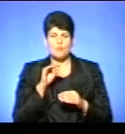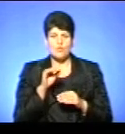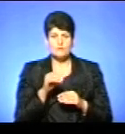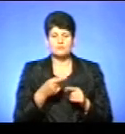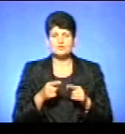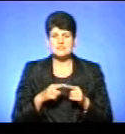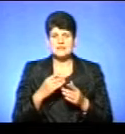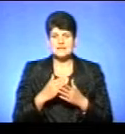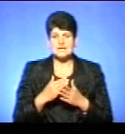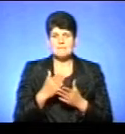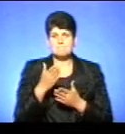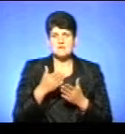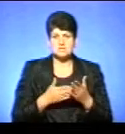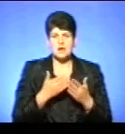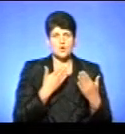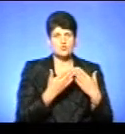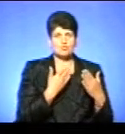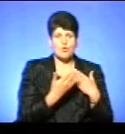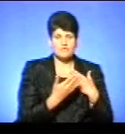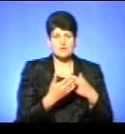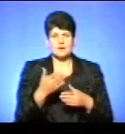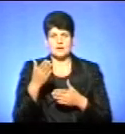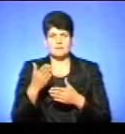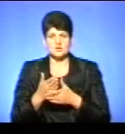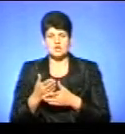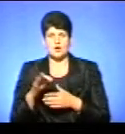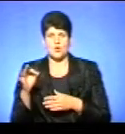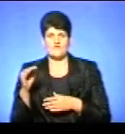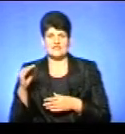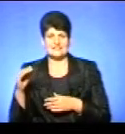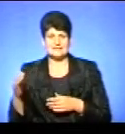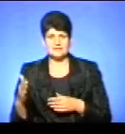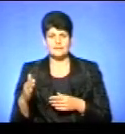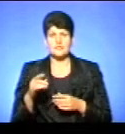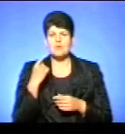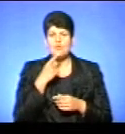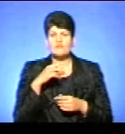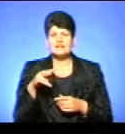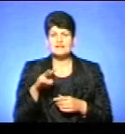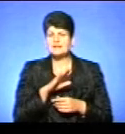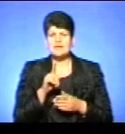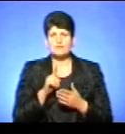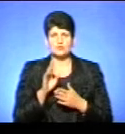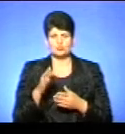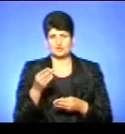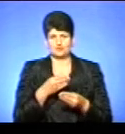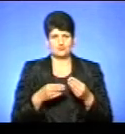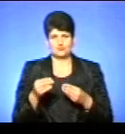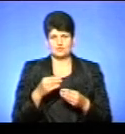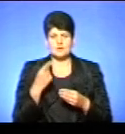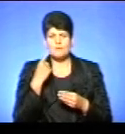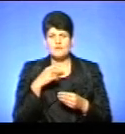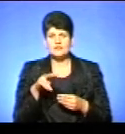між розмовною мовою та мовою, звичайно, літературною. Мова літературна не повинна бути штучним утворенням. Мова